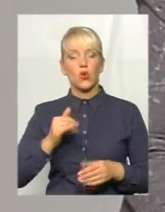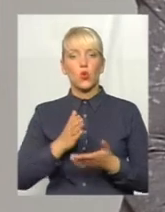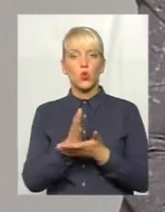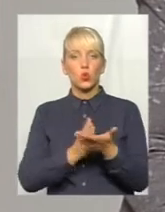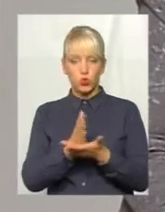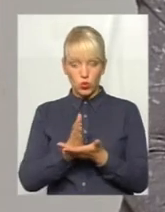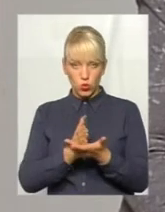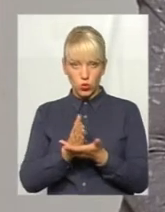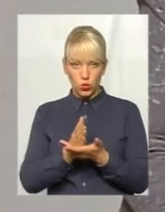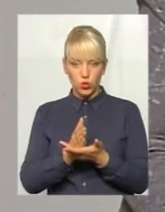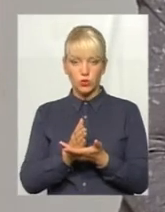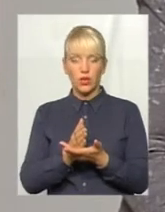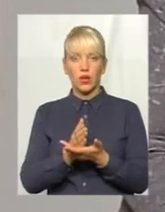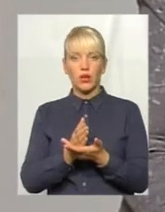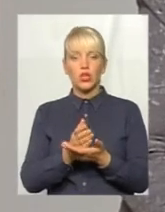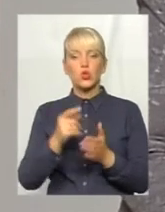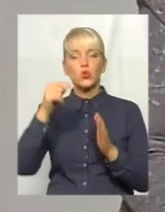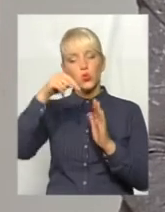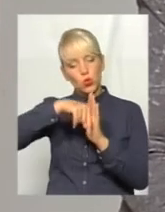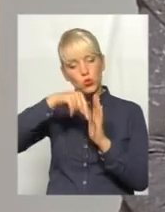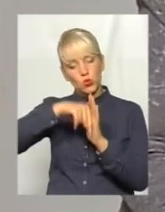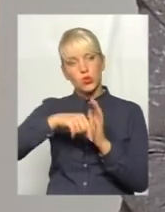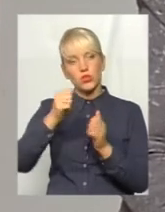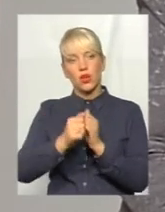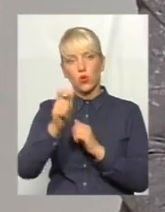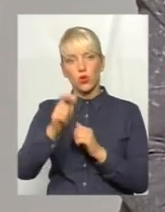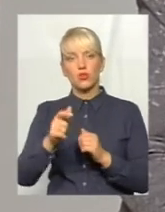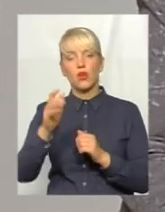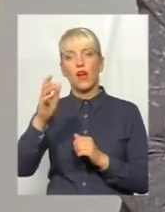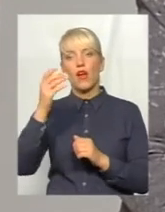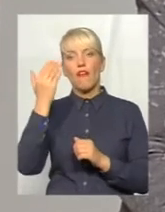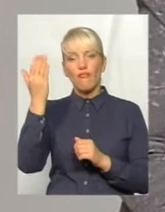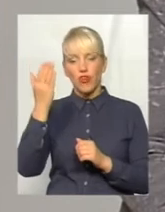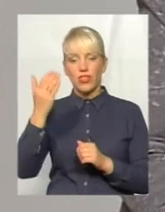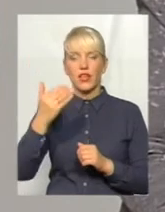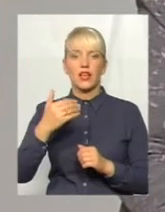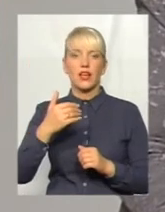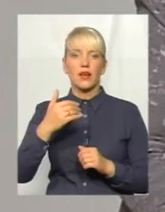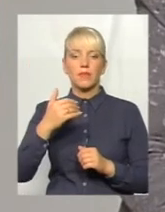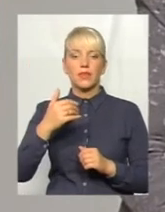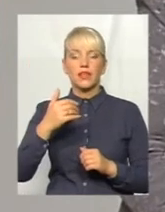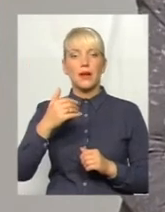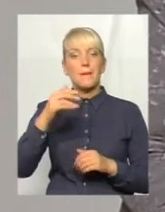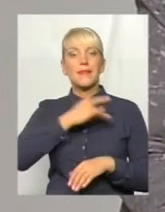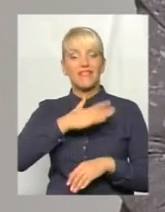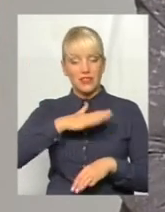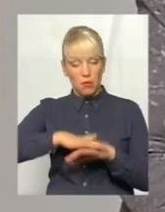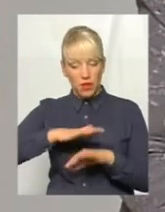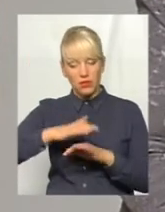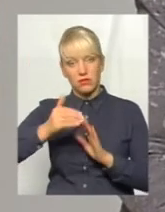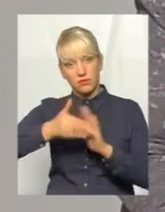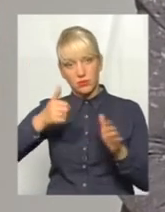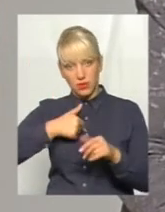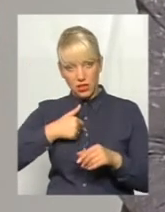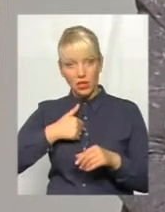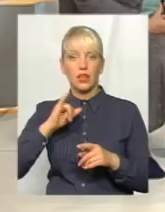і приїхала з передачі стосується кожного, вони ж до мене віддзвонилися, відкликали мене до себе в Приватбанк, де заступник